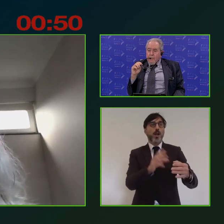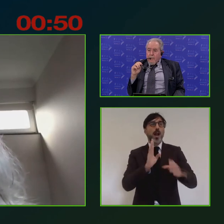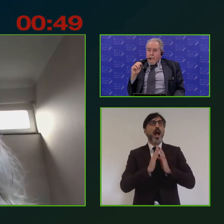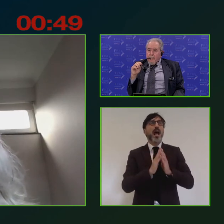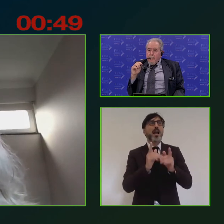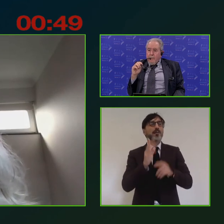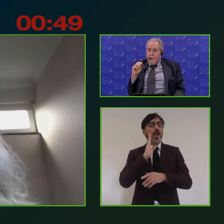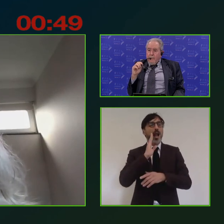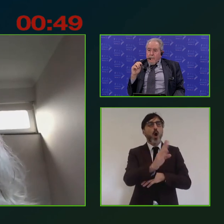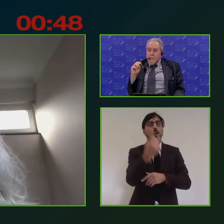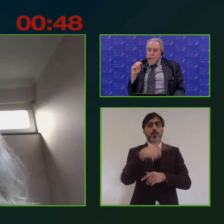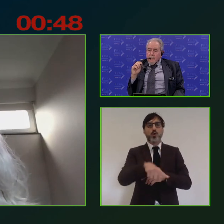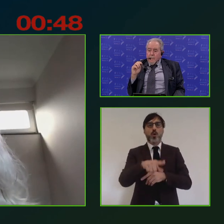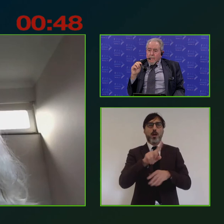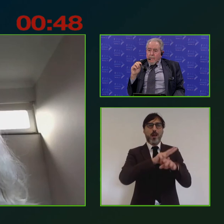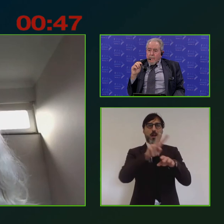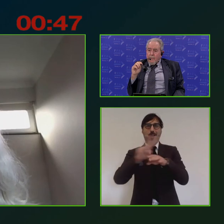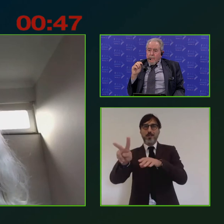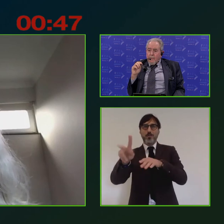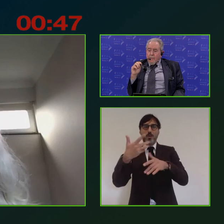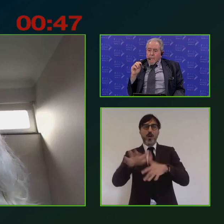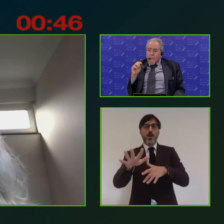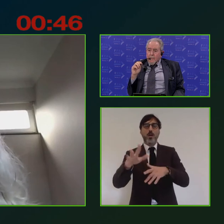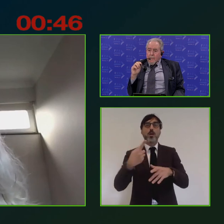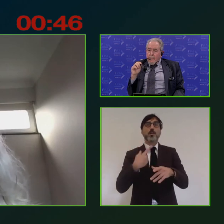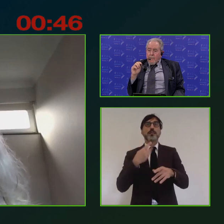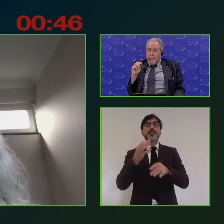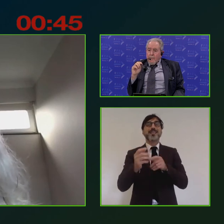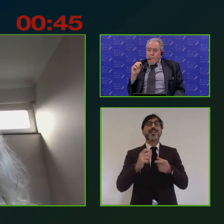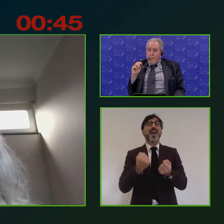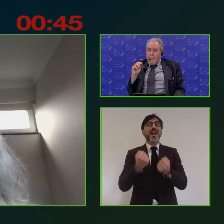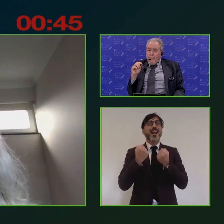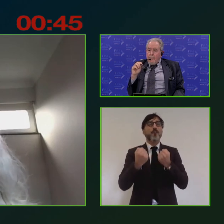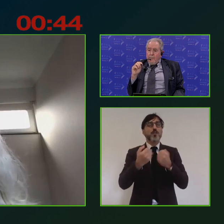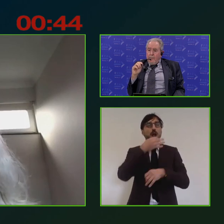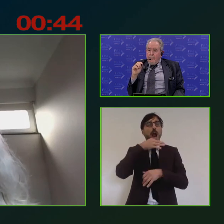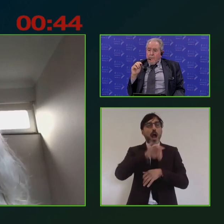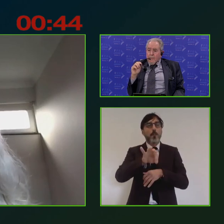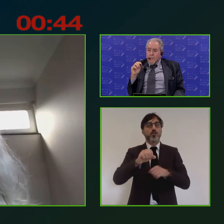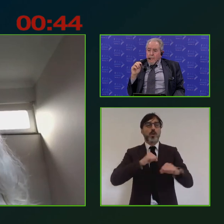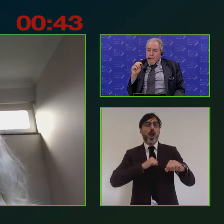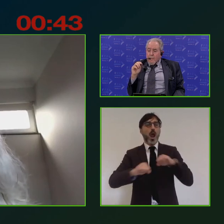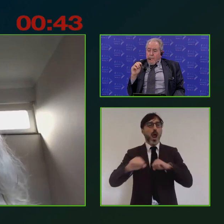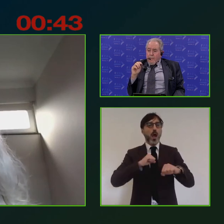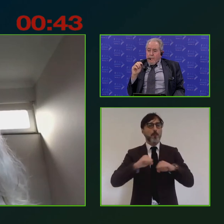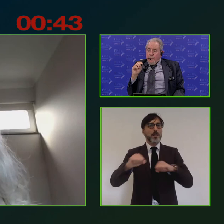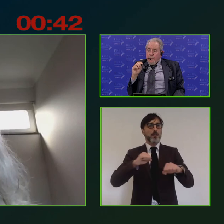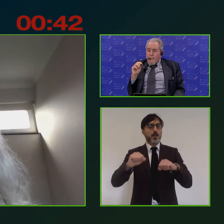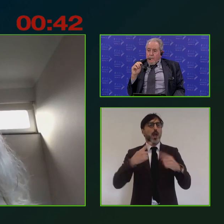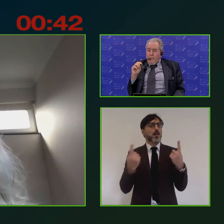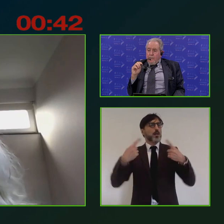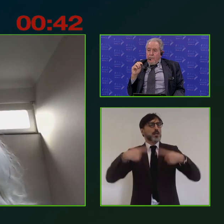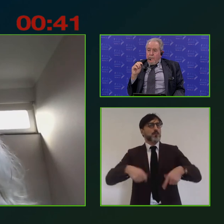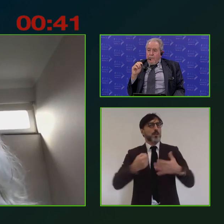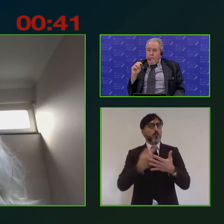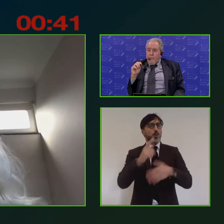raccomandazione che è il rafforzamento della capacità amministrativa rimane una sfida importante per